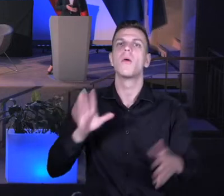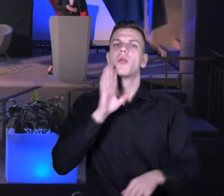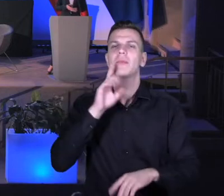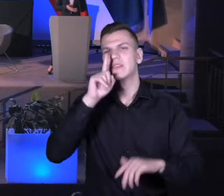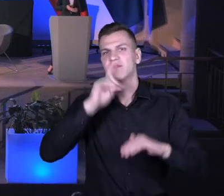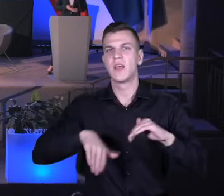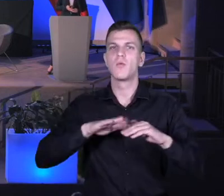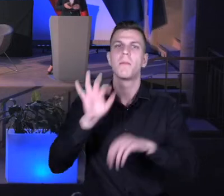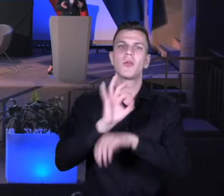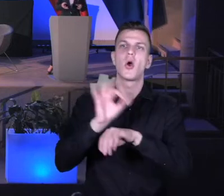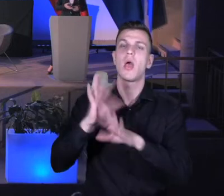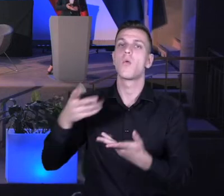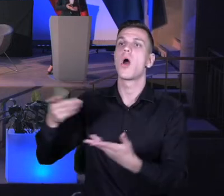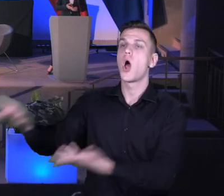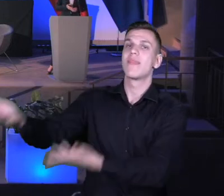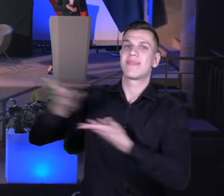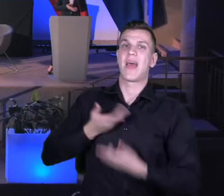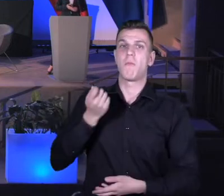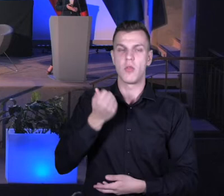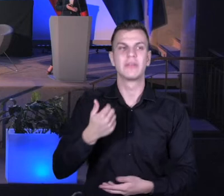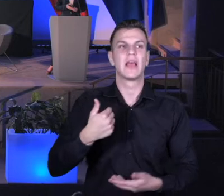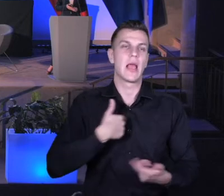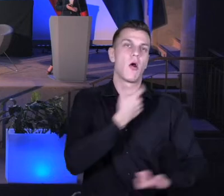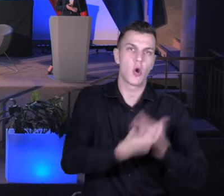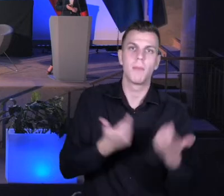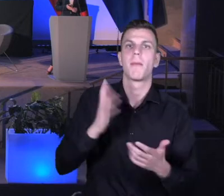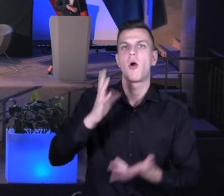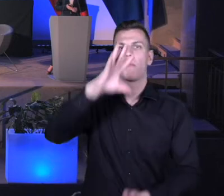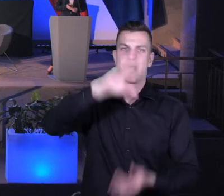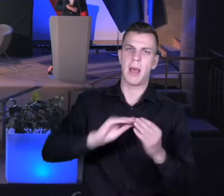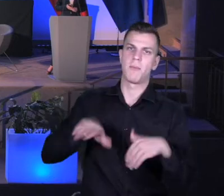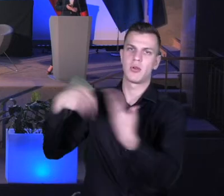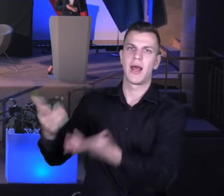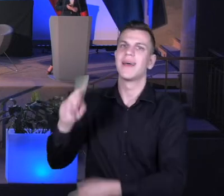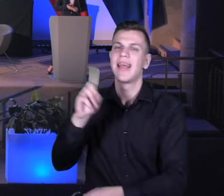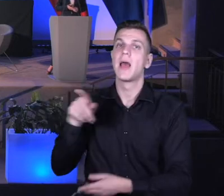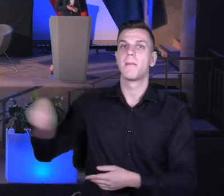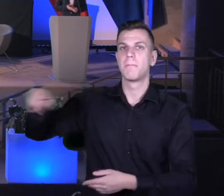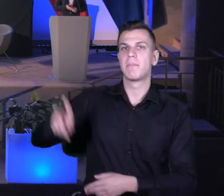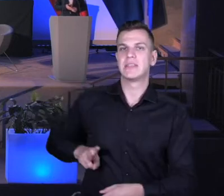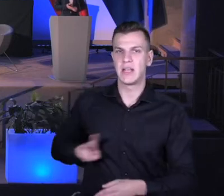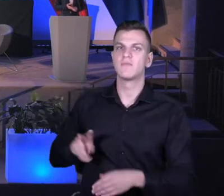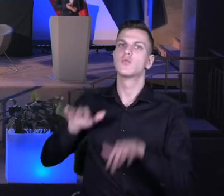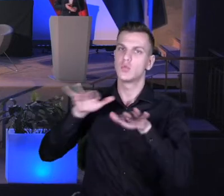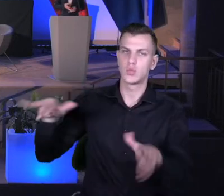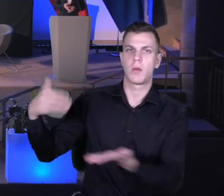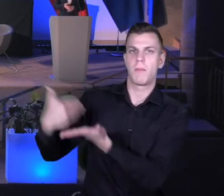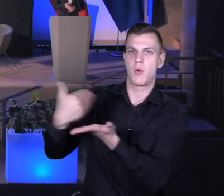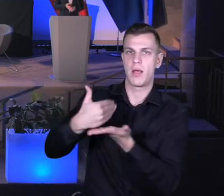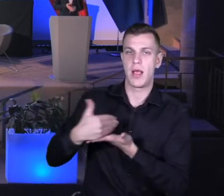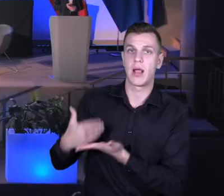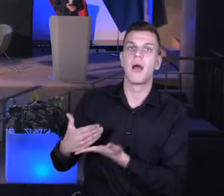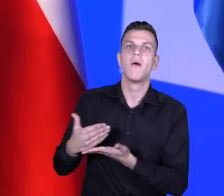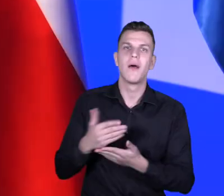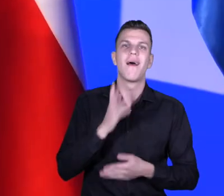realizator realizuje i przedstawia na koniec raport, tylko rzeczywiście udział osób z Ministerstwa był duży i na każdym